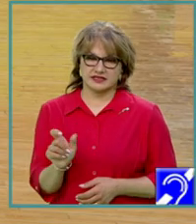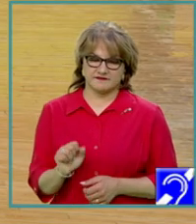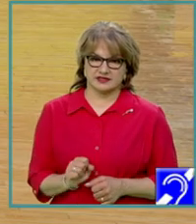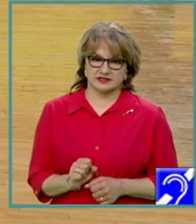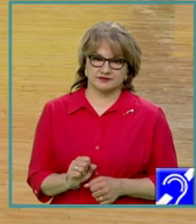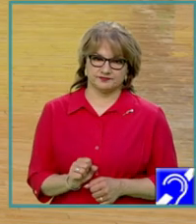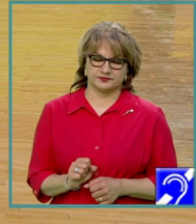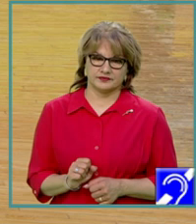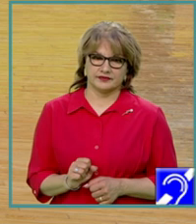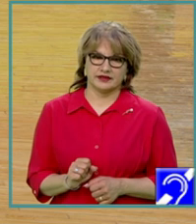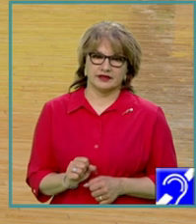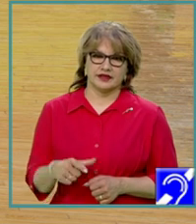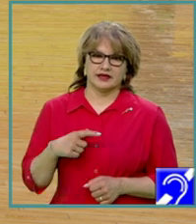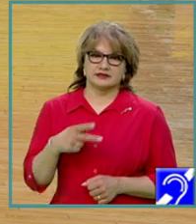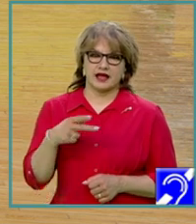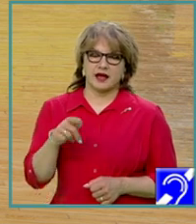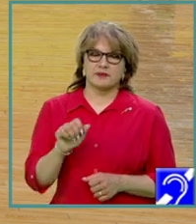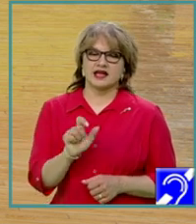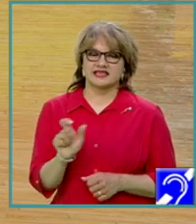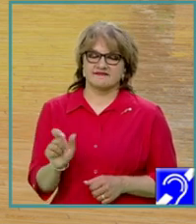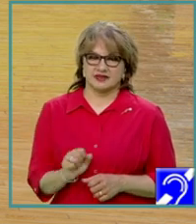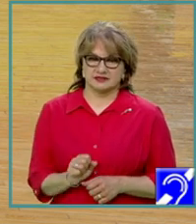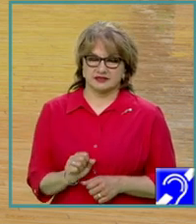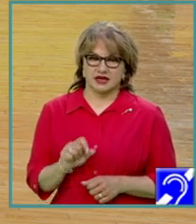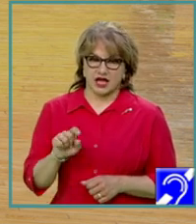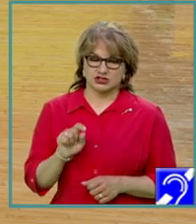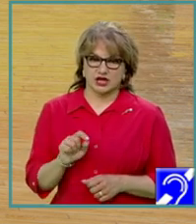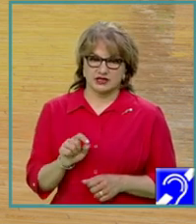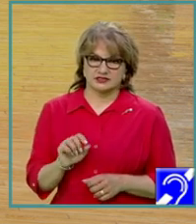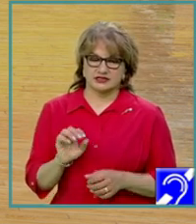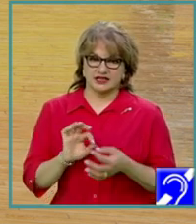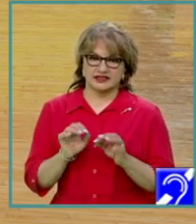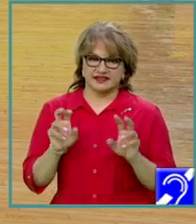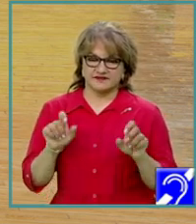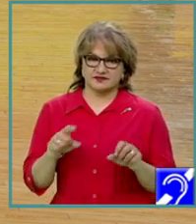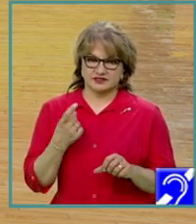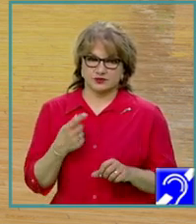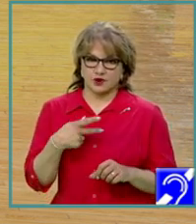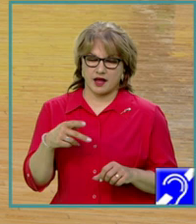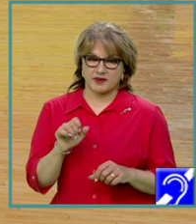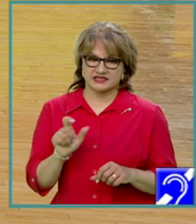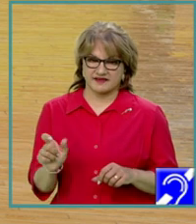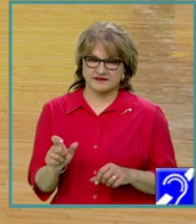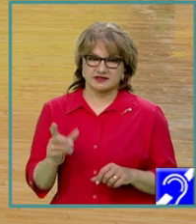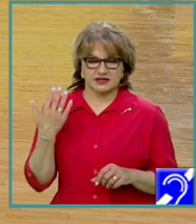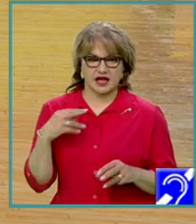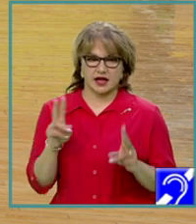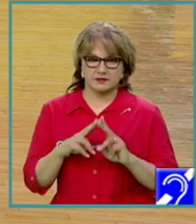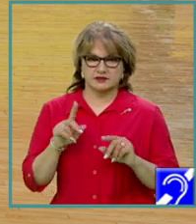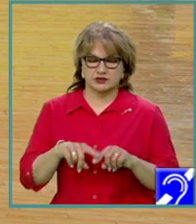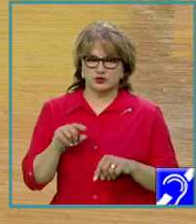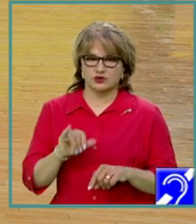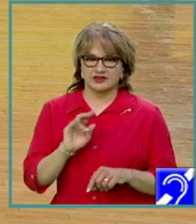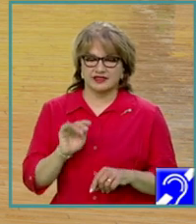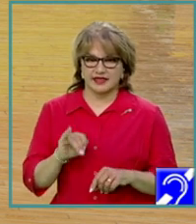este capa-secvență. Această definiție a unei capa-secvențe am întâlnit-o tot în